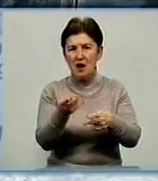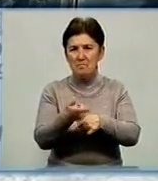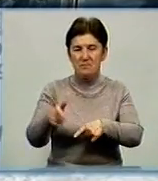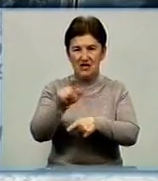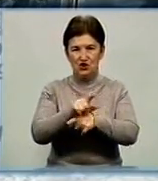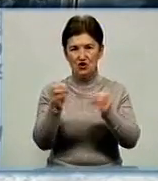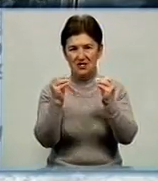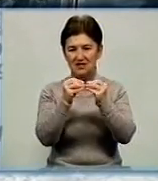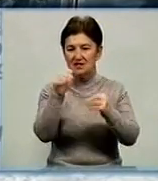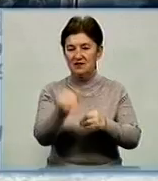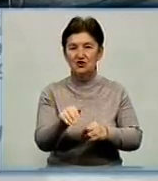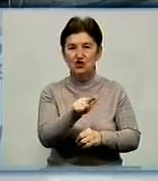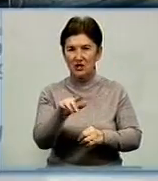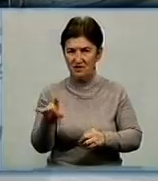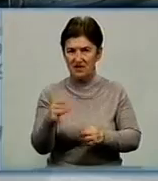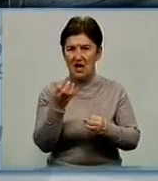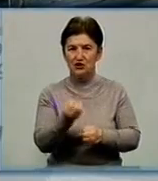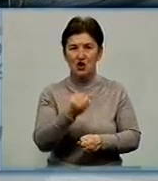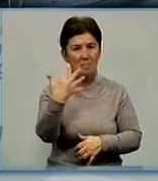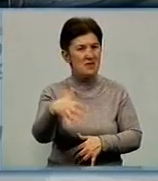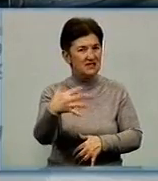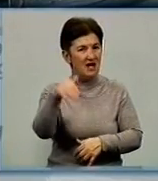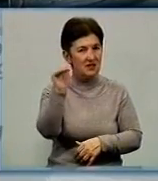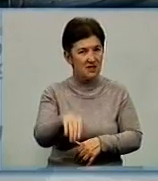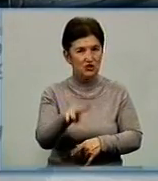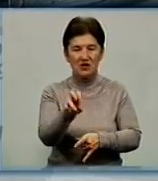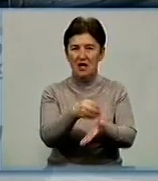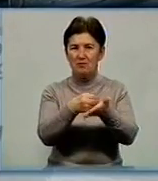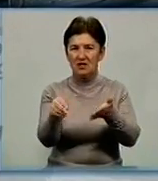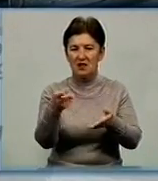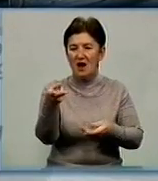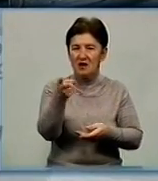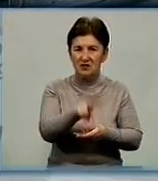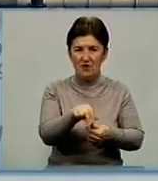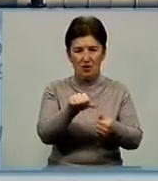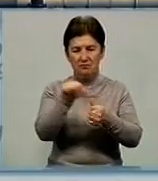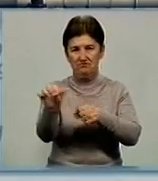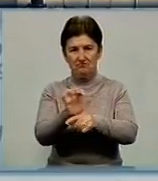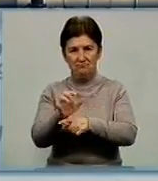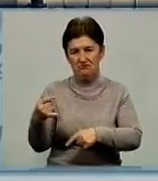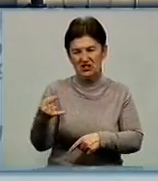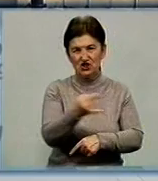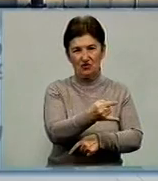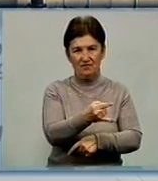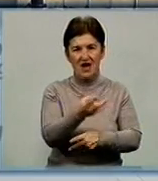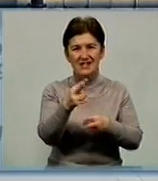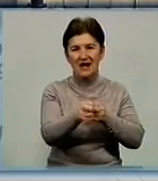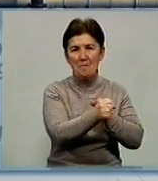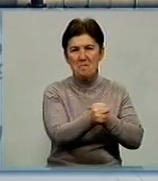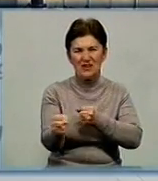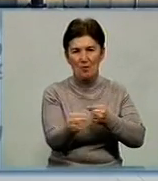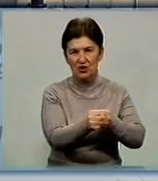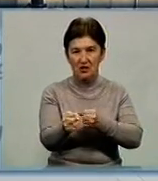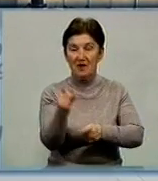10 тисяч гривень. І ще 50 тисяч на придбання двох позашляховиків для мінометників. На